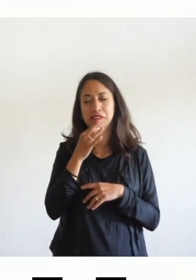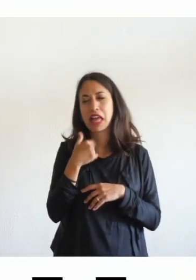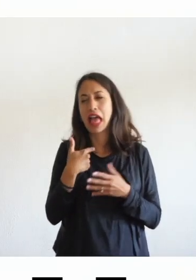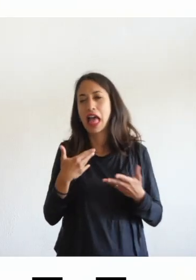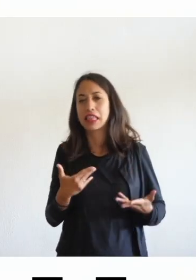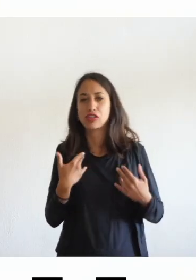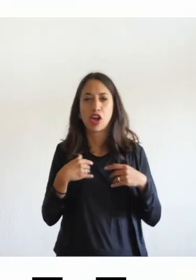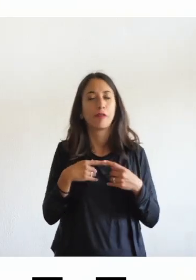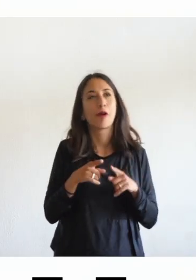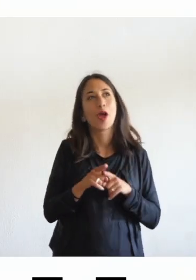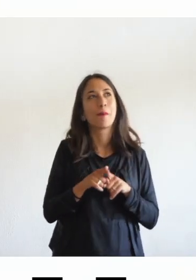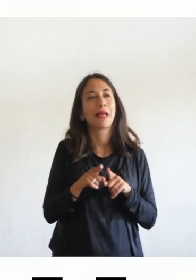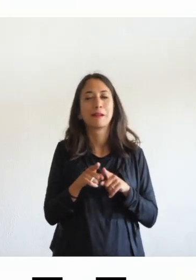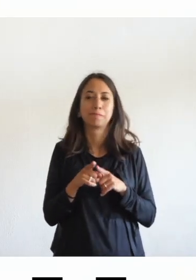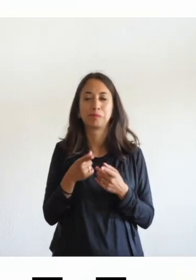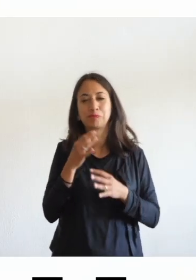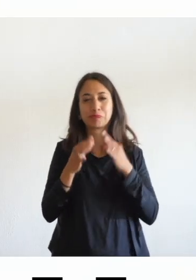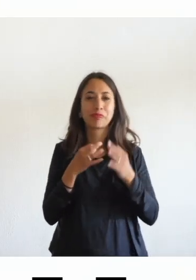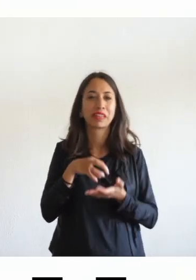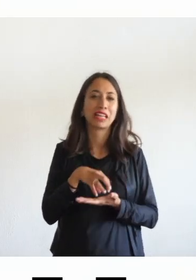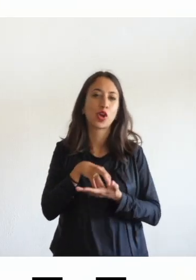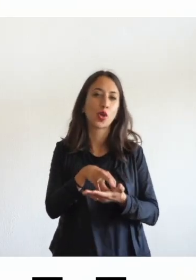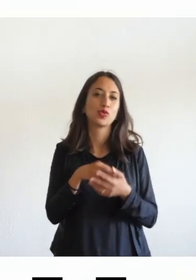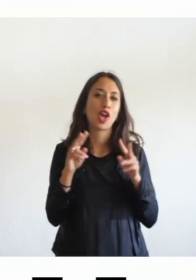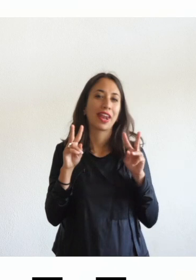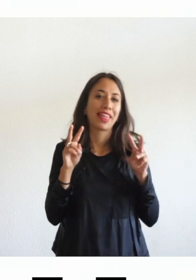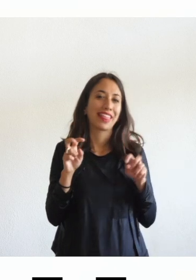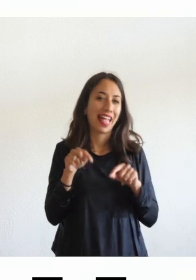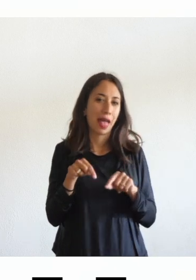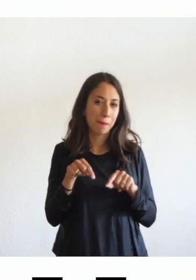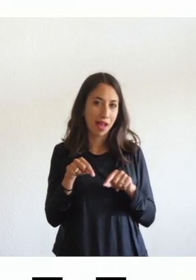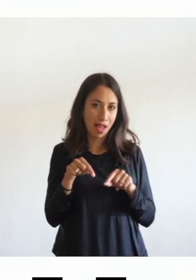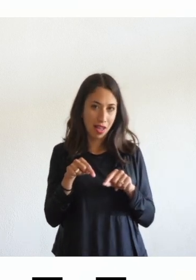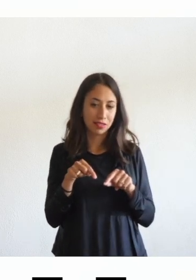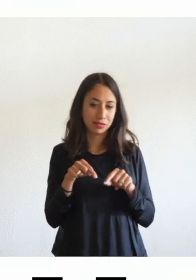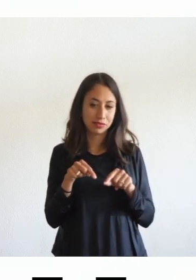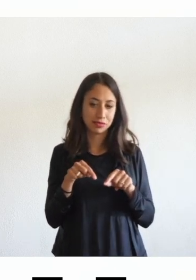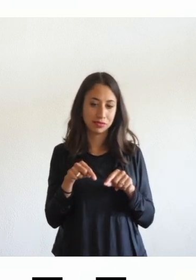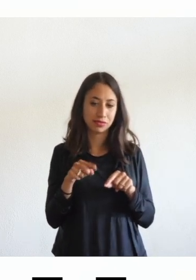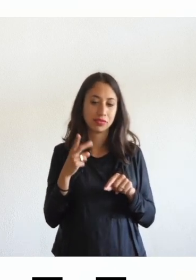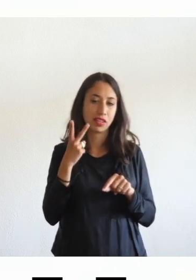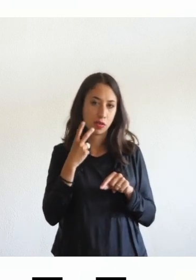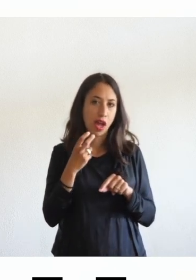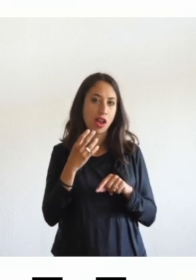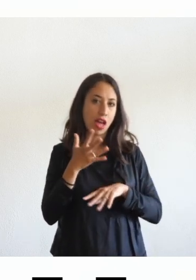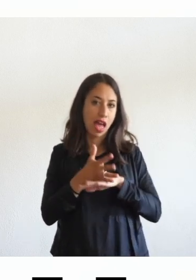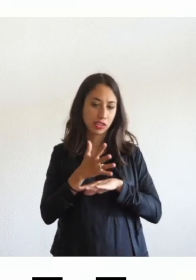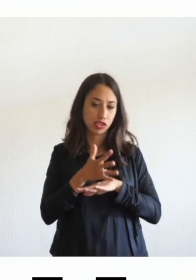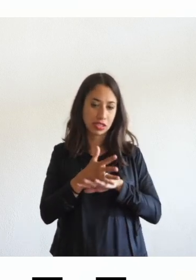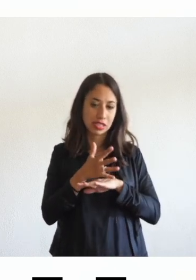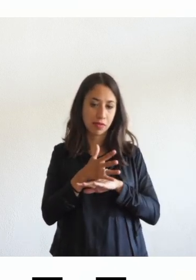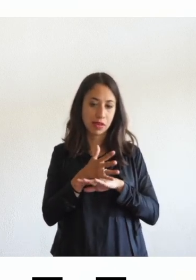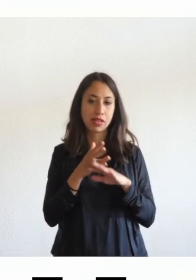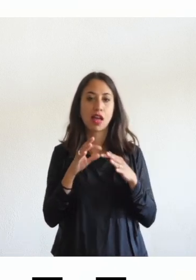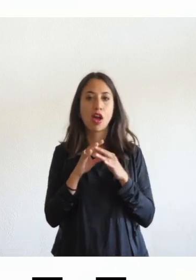introdurre un attimo il tema sull'accessibilità dei libri